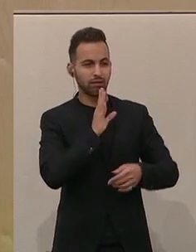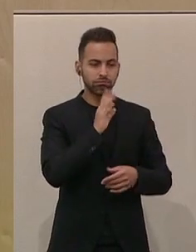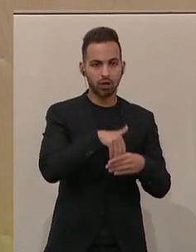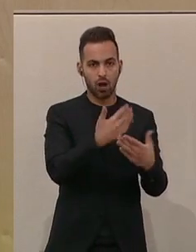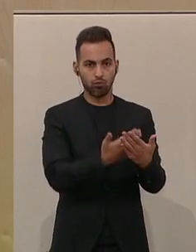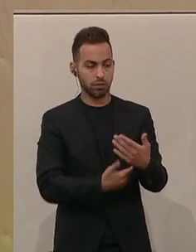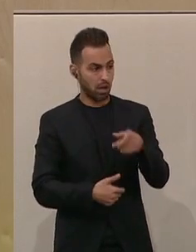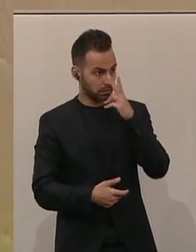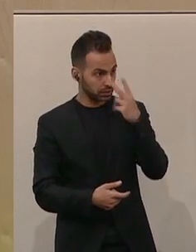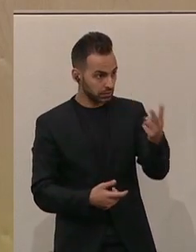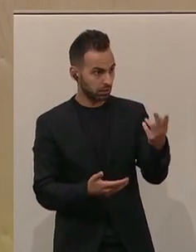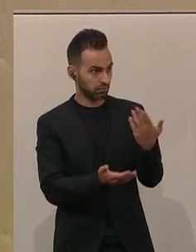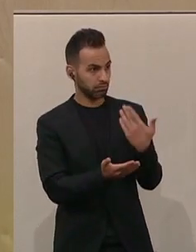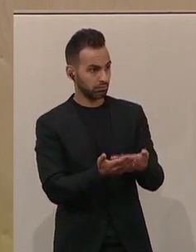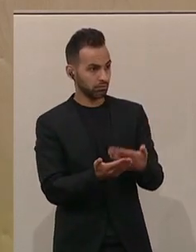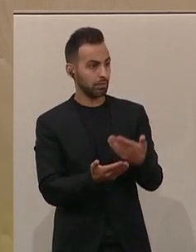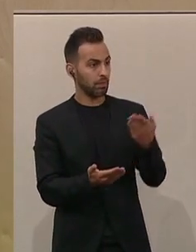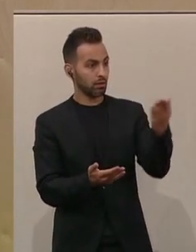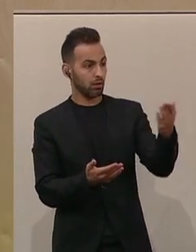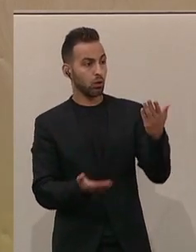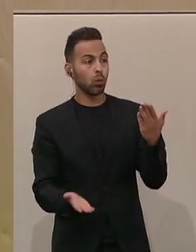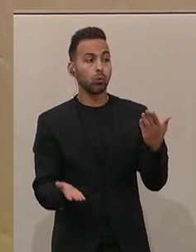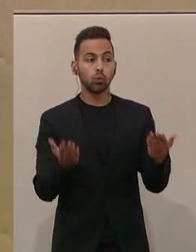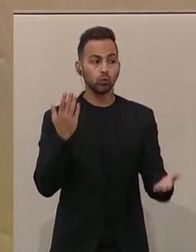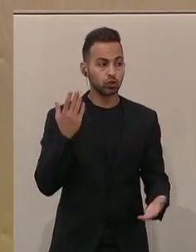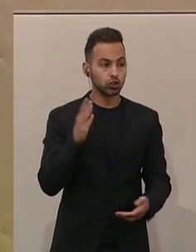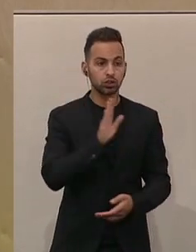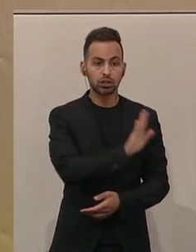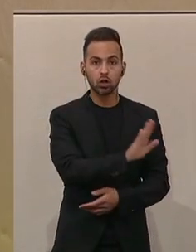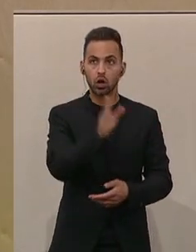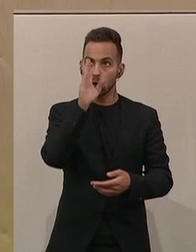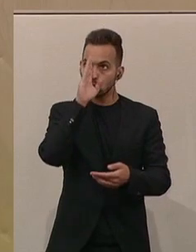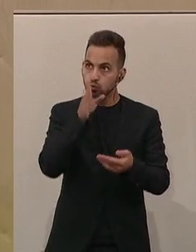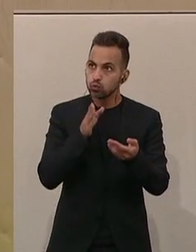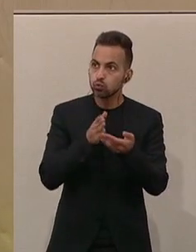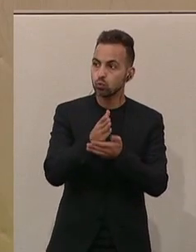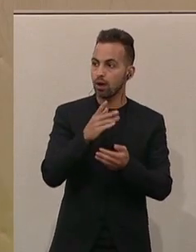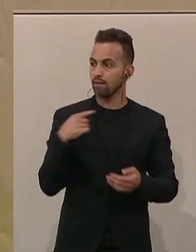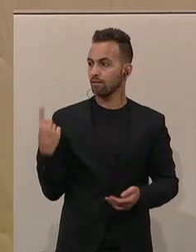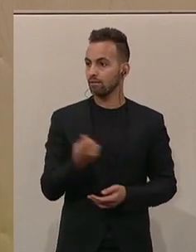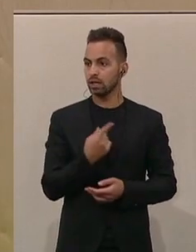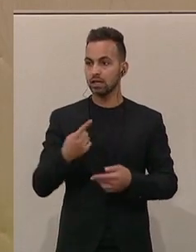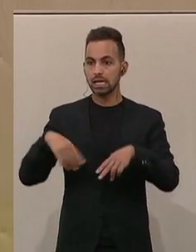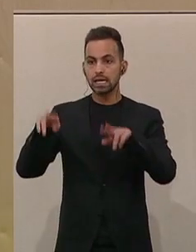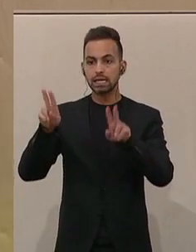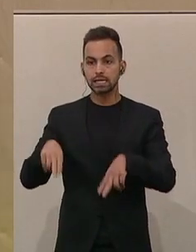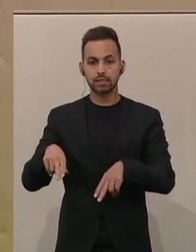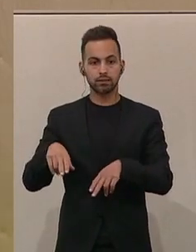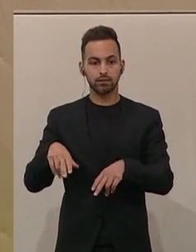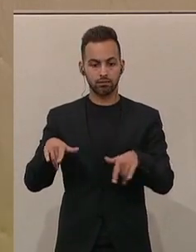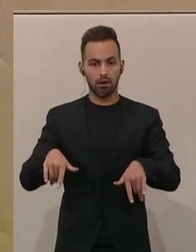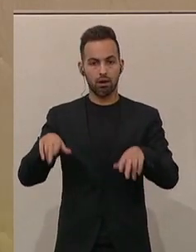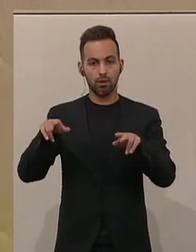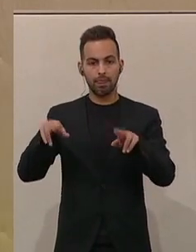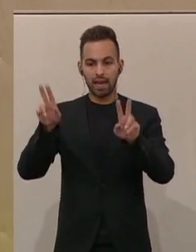Das zeigt aber ganz genau den unterschiedlichen Zugang, den wir zum Recht haben, zum geltenden Recht.